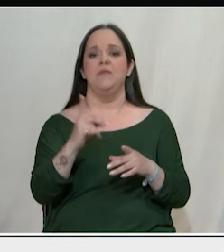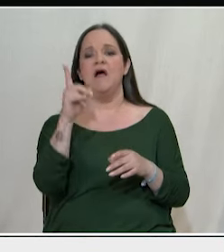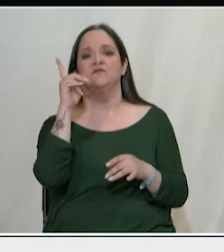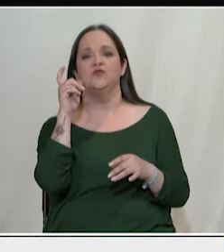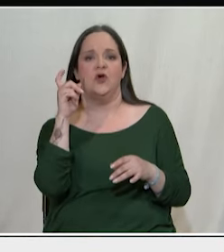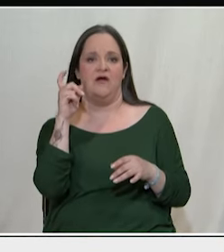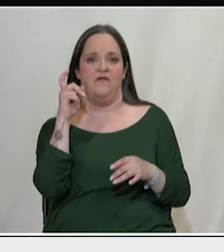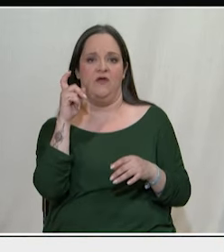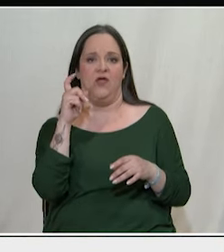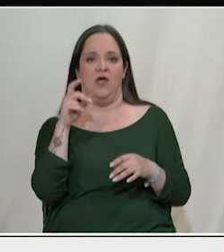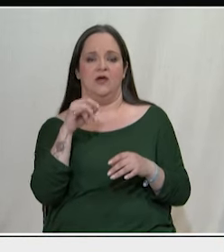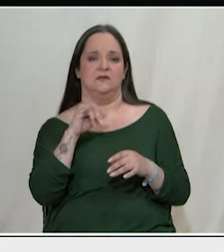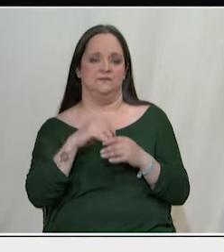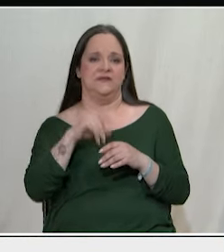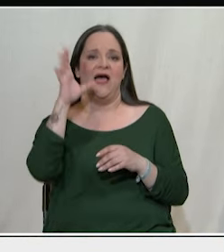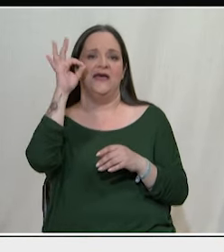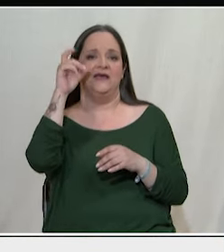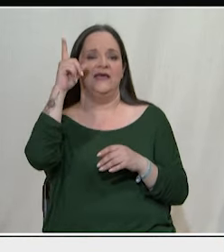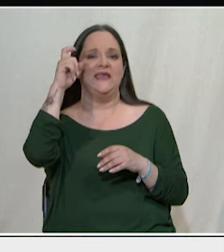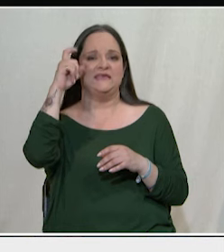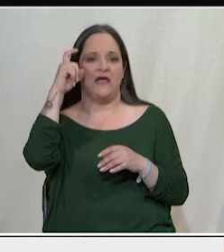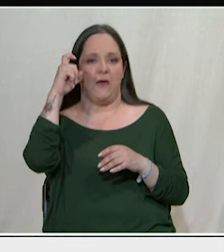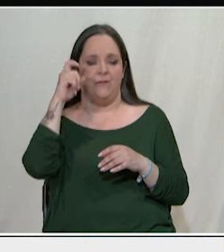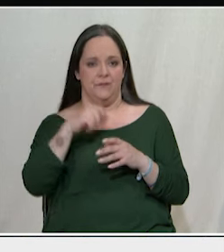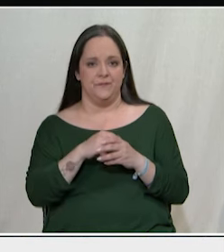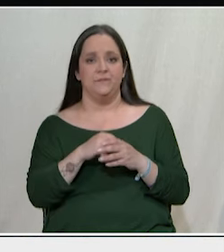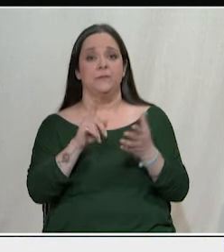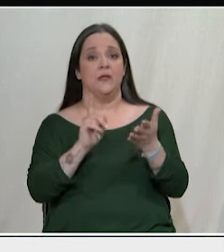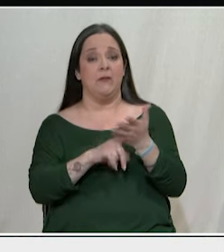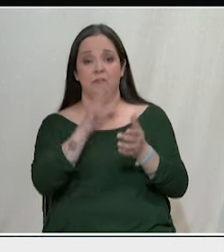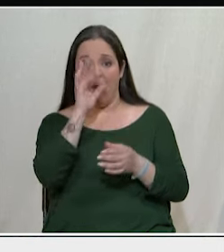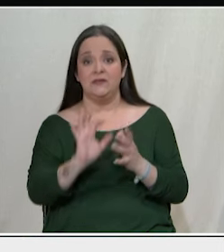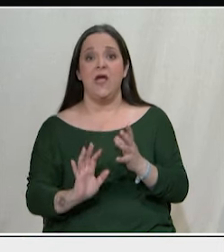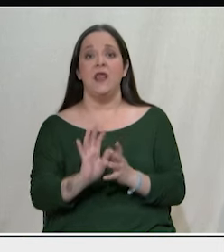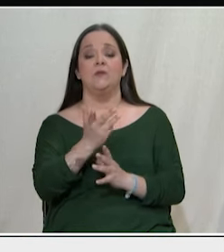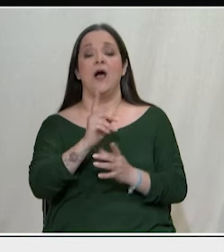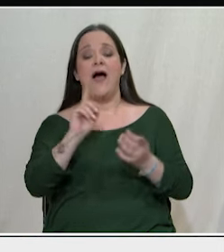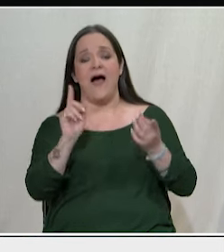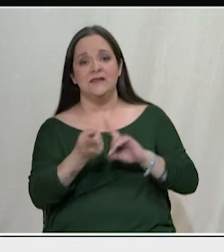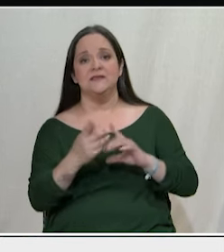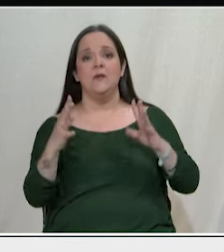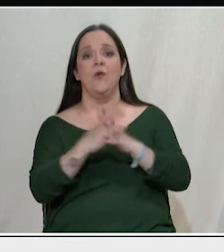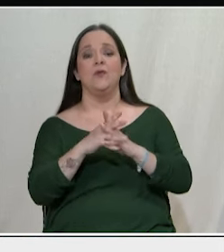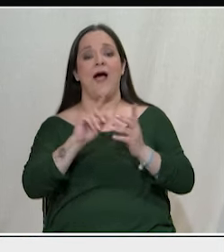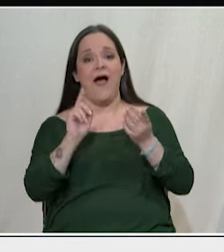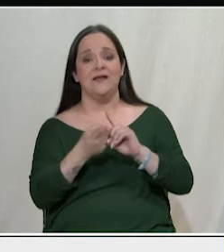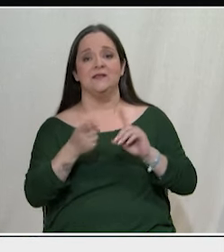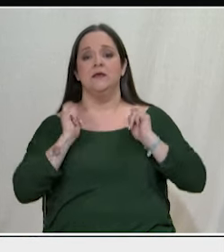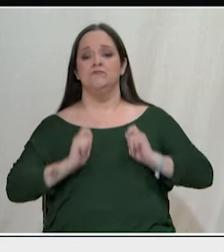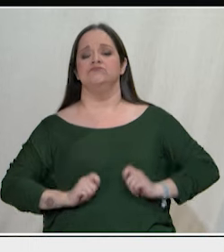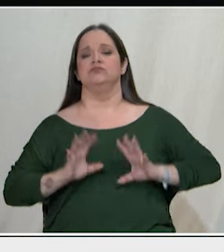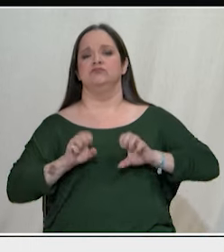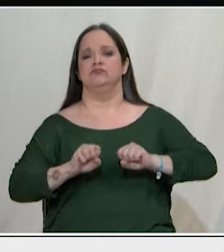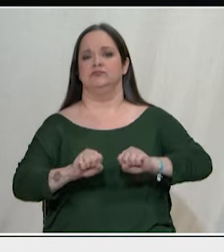Instagram. Πρέπει να αποτελέσει αντικείμενο της ανάπτυξης ενός αντιπολεμικού και αντιπεριαλιστικού κινήματος.